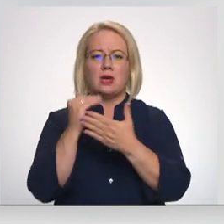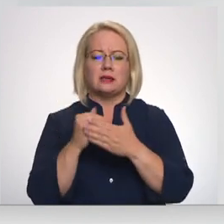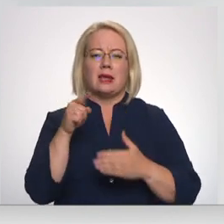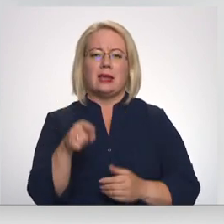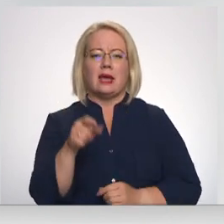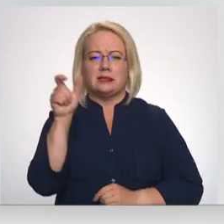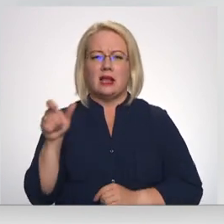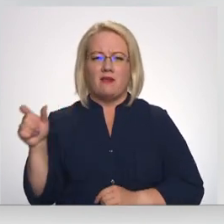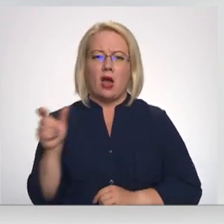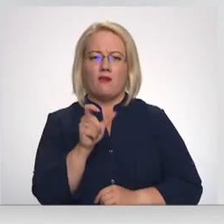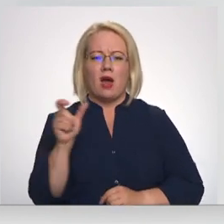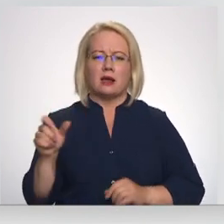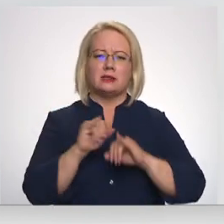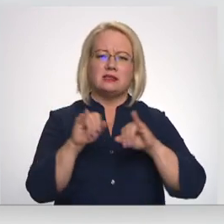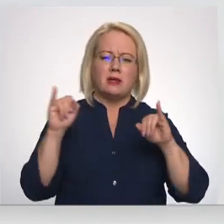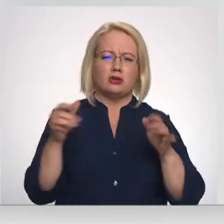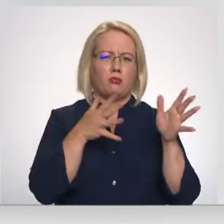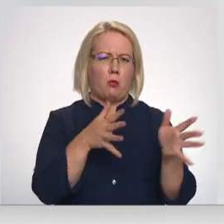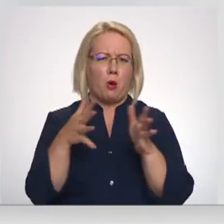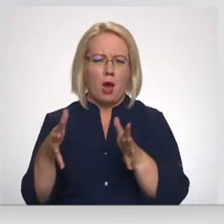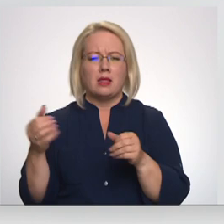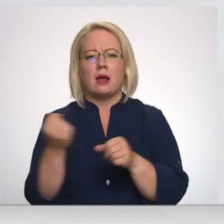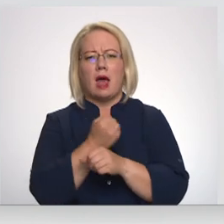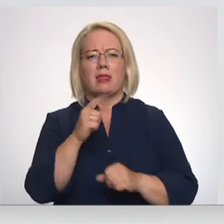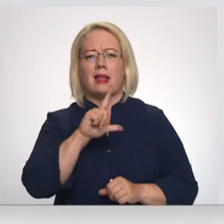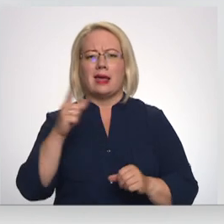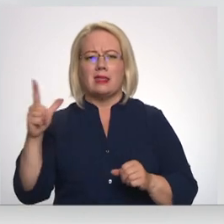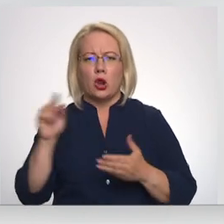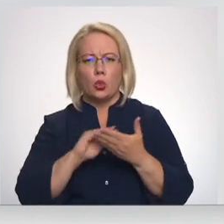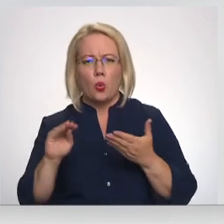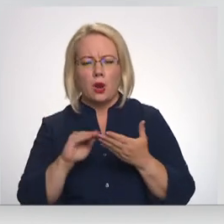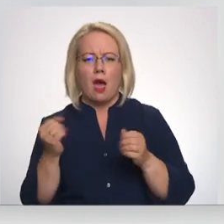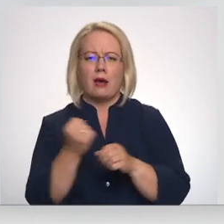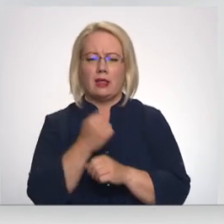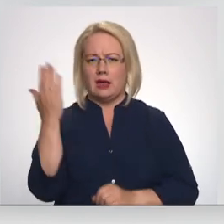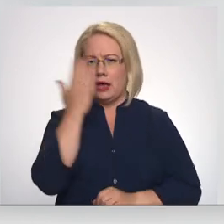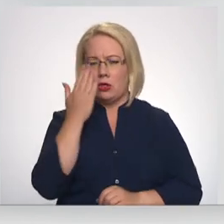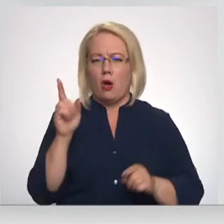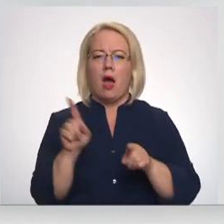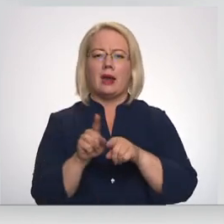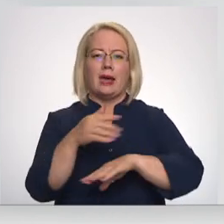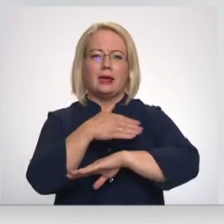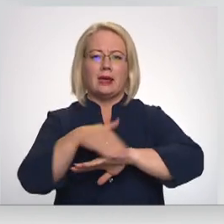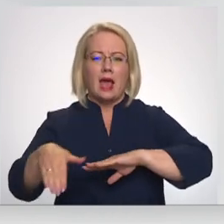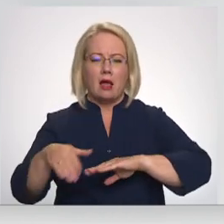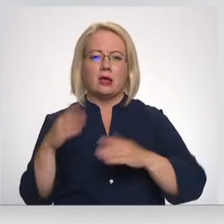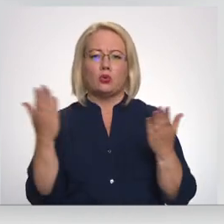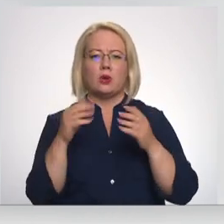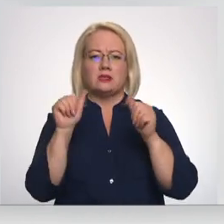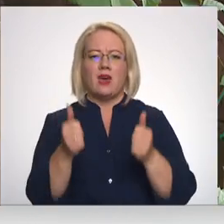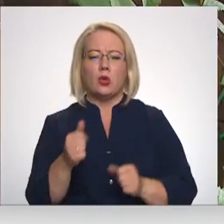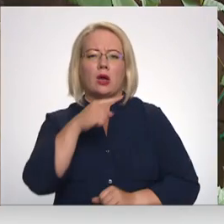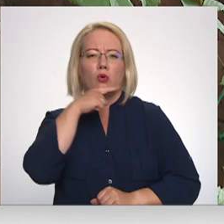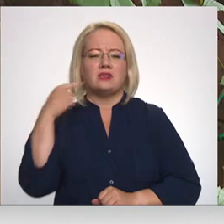vārdi, kuri aktīvi izplatīšu propagandu – gan literatūrā, gan kino filmās. Un arī ielas, kuras veidots rusifikācijas politikas